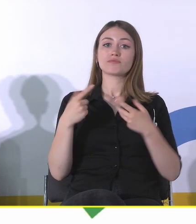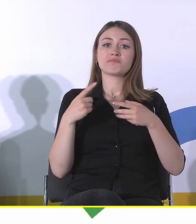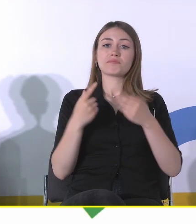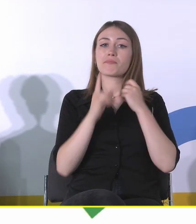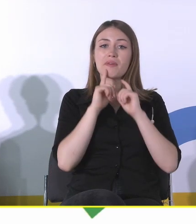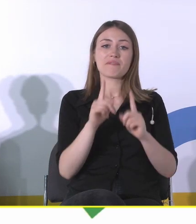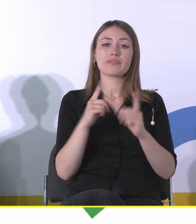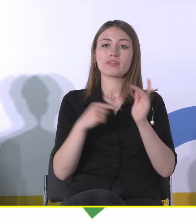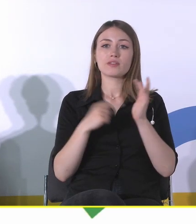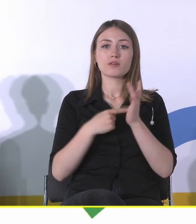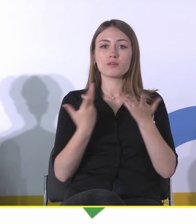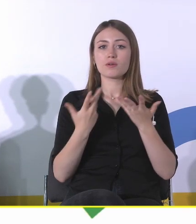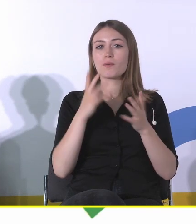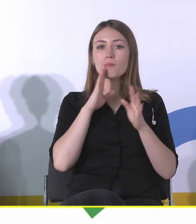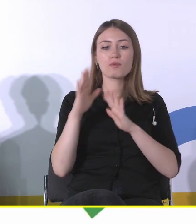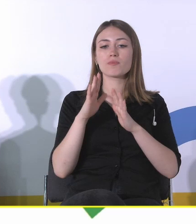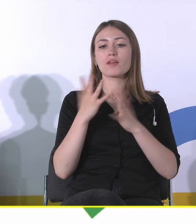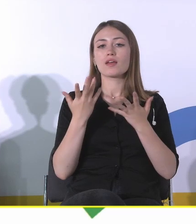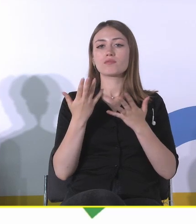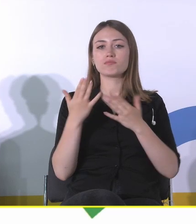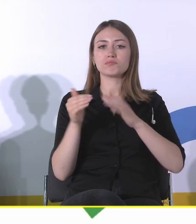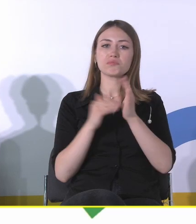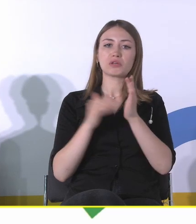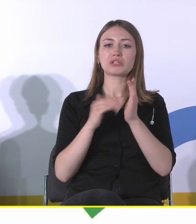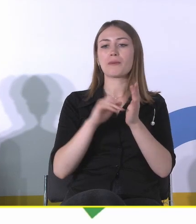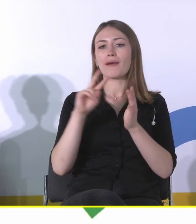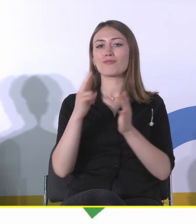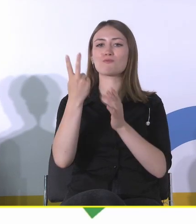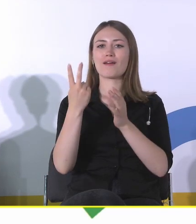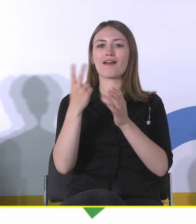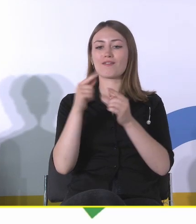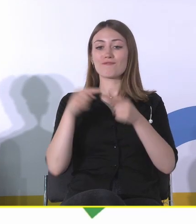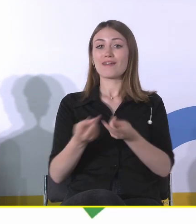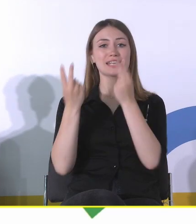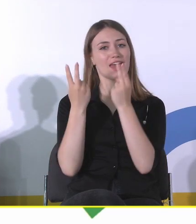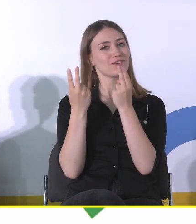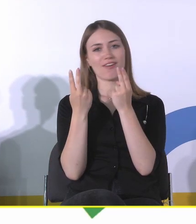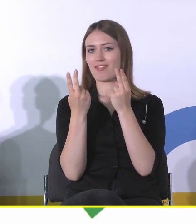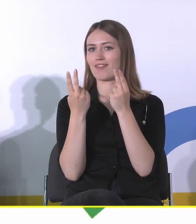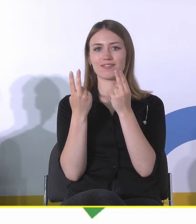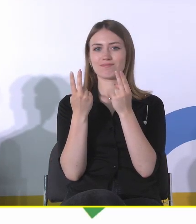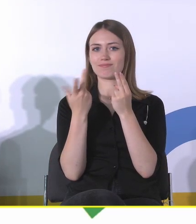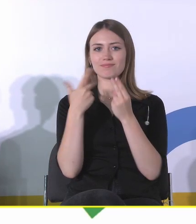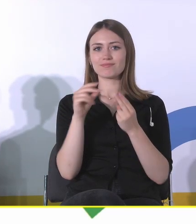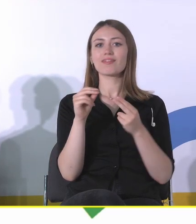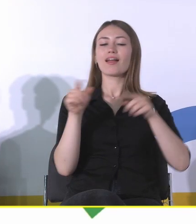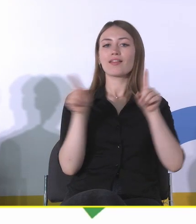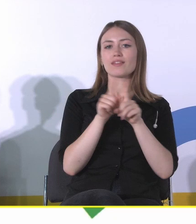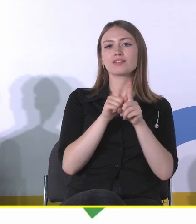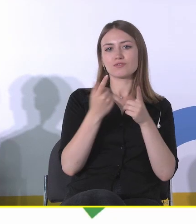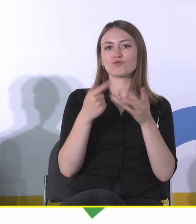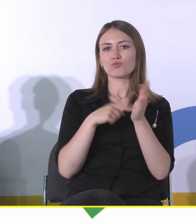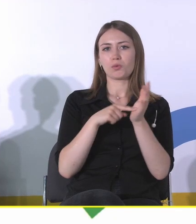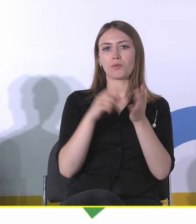no pewna potrzeba drugorzędna, mówię o takim ujęciu administracyjnym też, to jest z